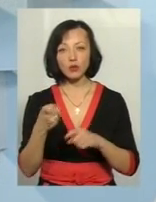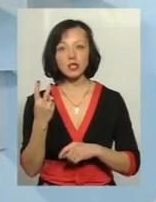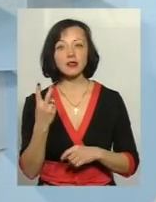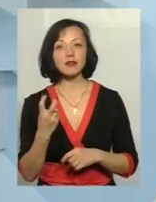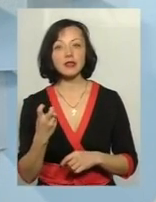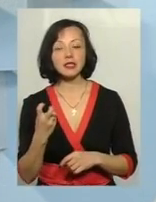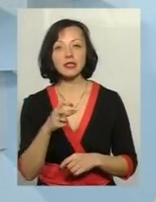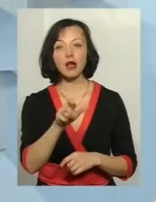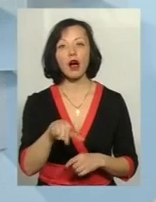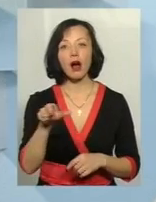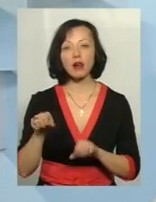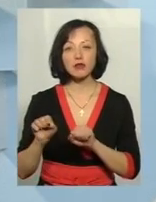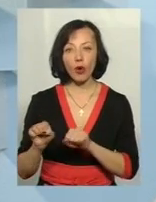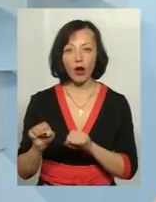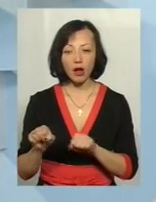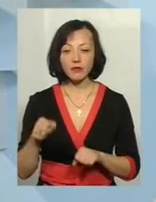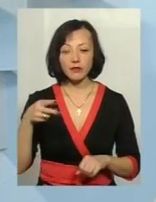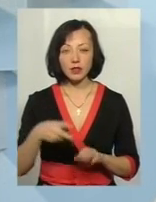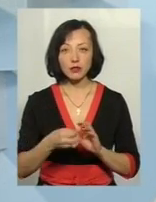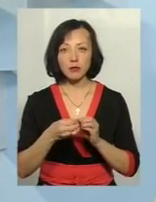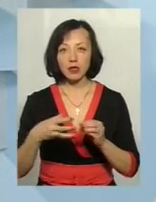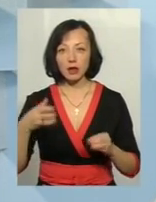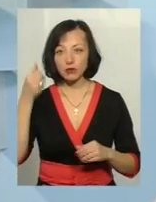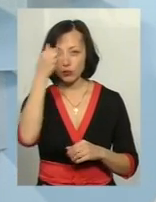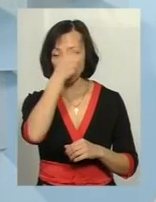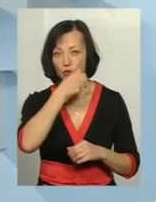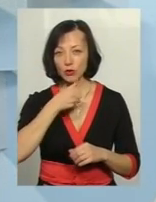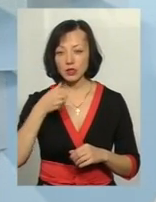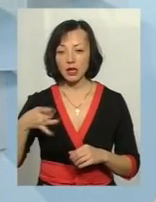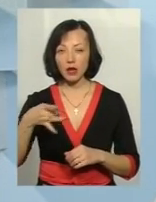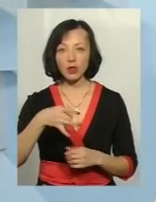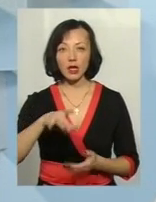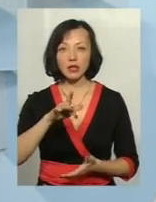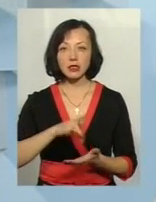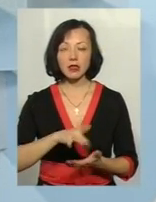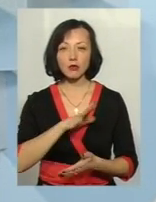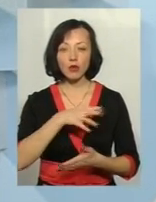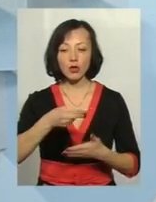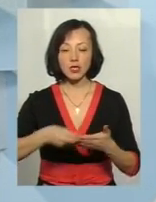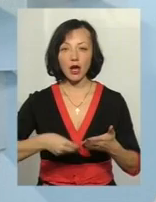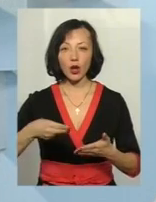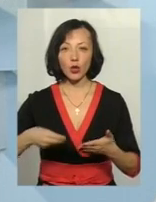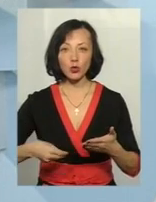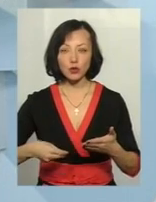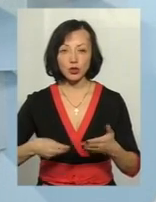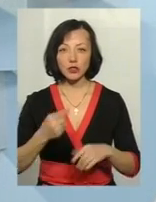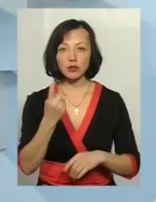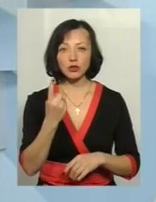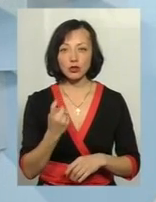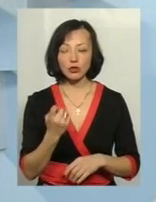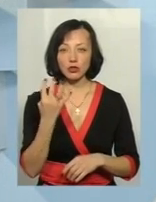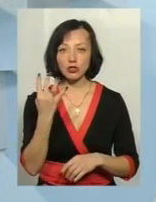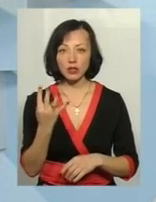адвокатів. У 2015 році регіональним центром було заключено 104